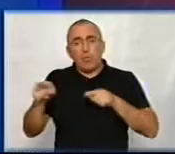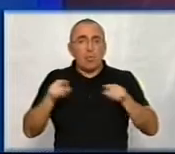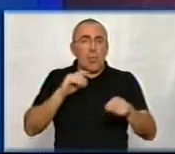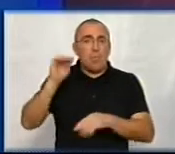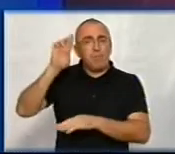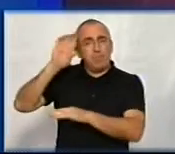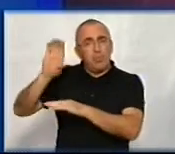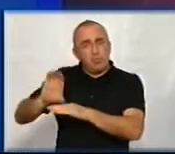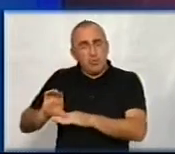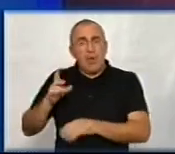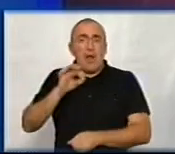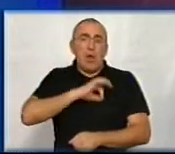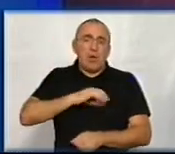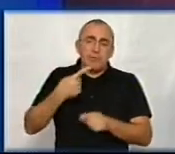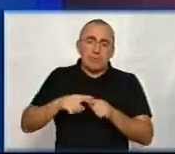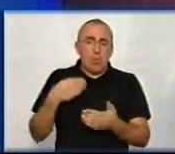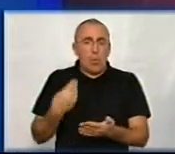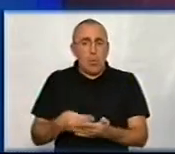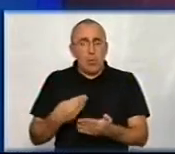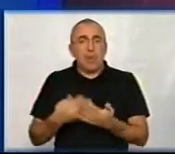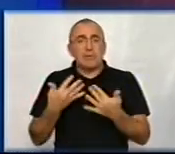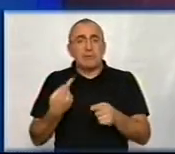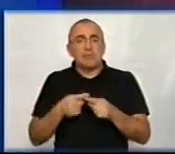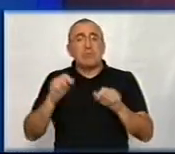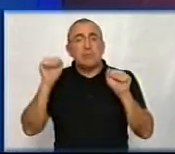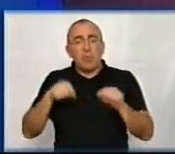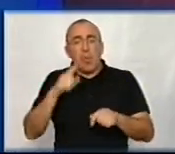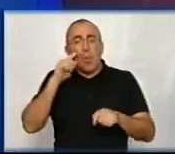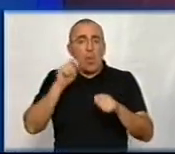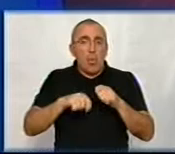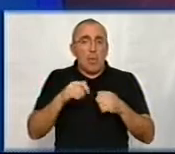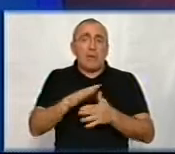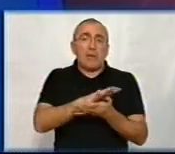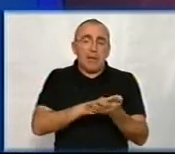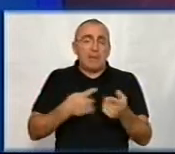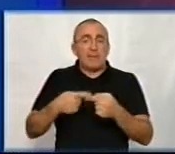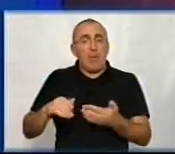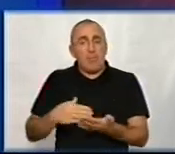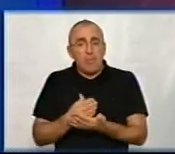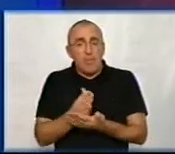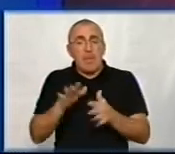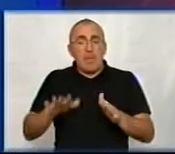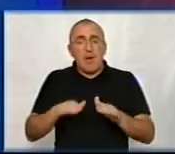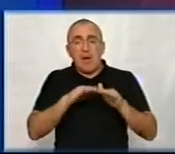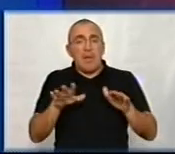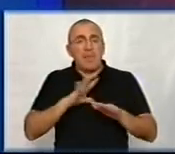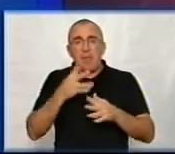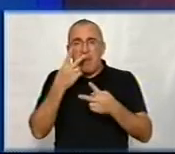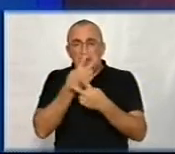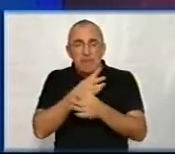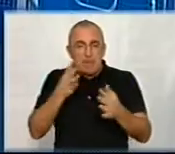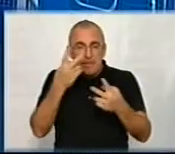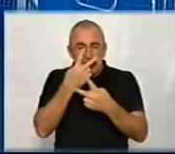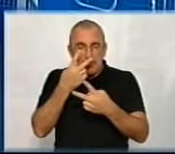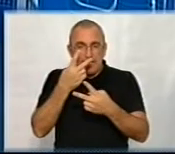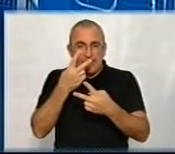бюджет, як вони користуються цими коштами, і настільки воно здатно проконтролювати надалі, щоб ця політика на місцевому рівні була нетіньовою. Оце